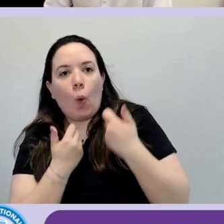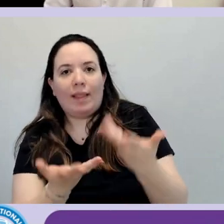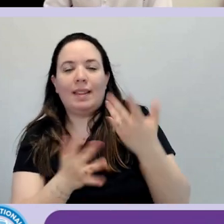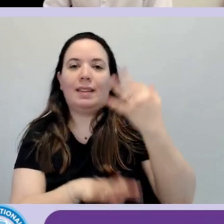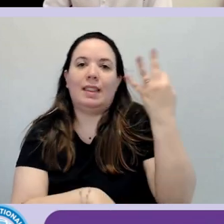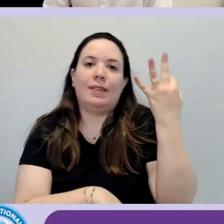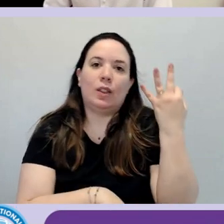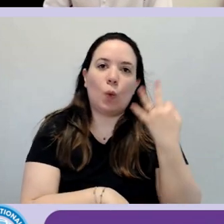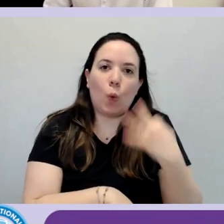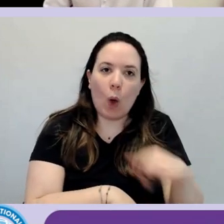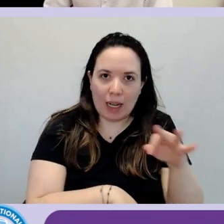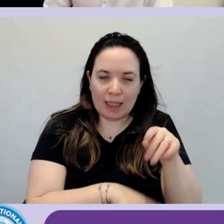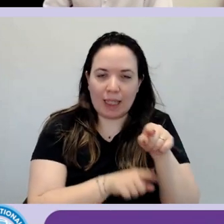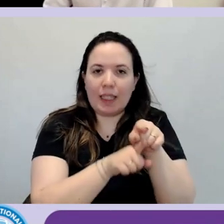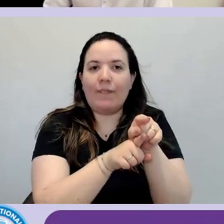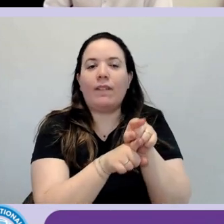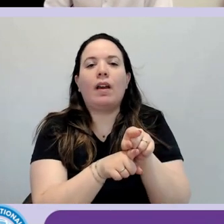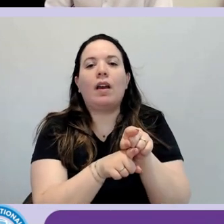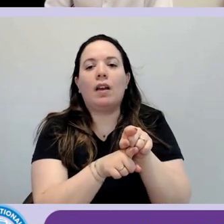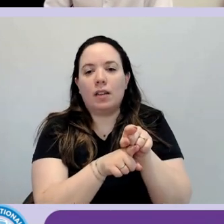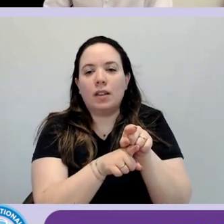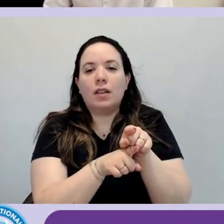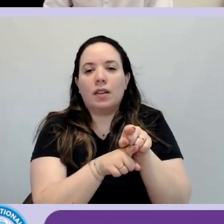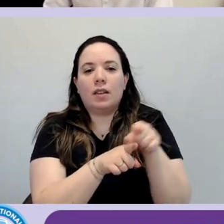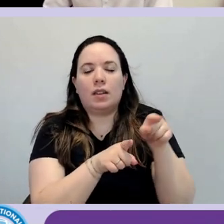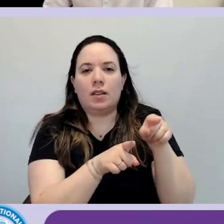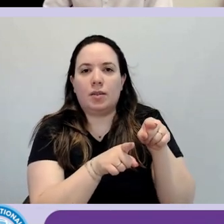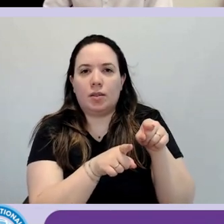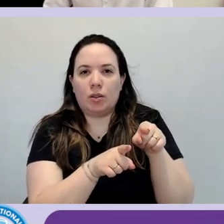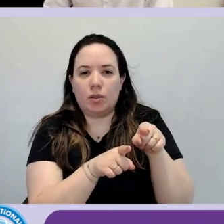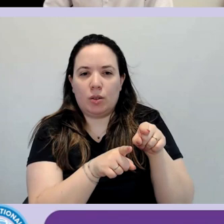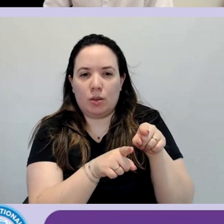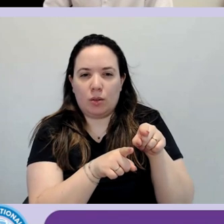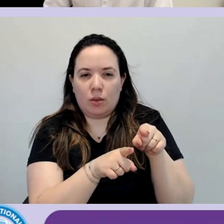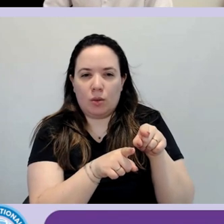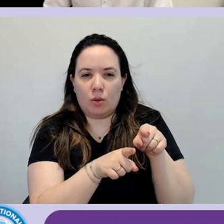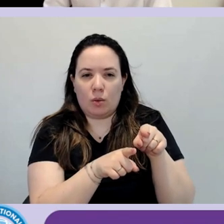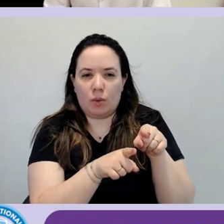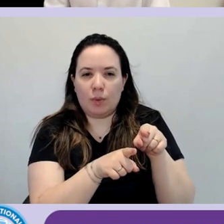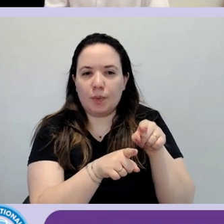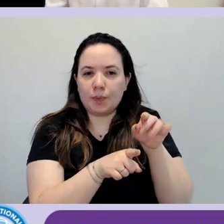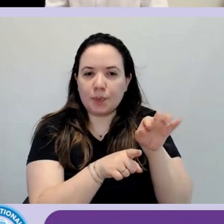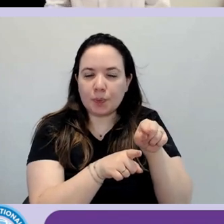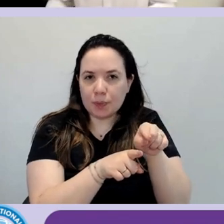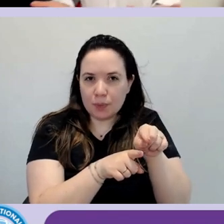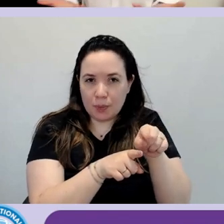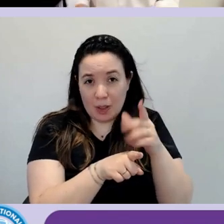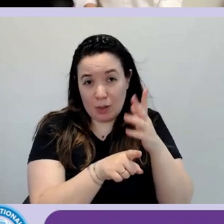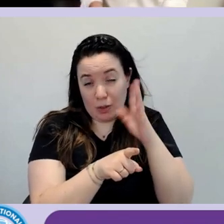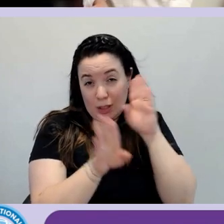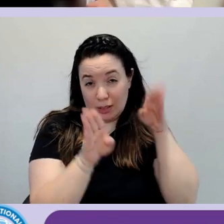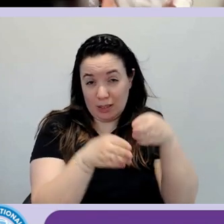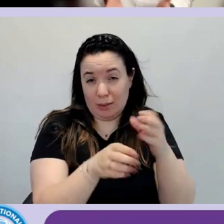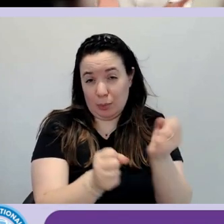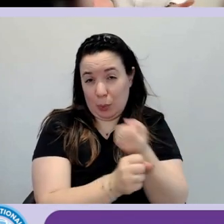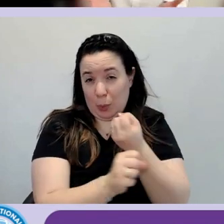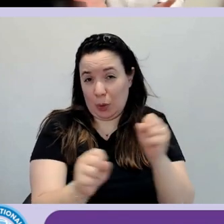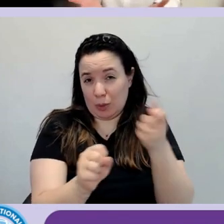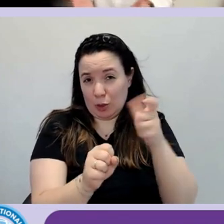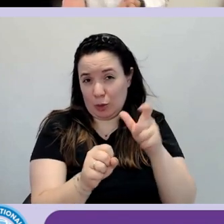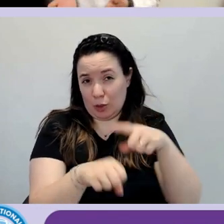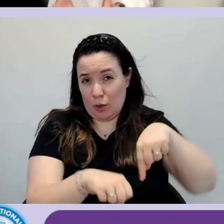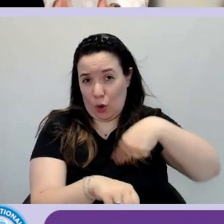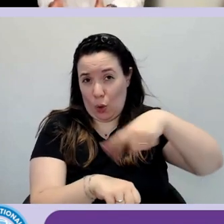soffermarci sulla definizione di requisito, questa cosa ci porterebbe molto lontano, però noi